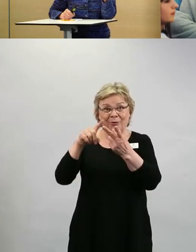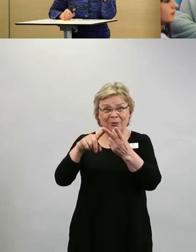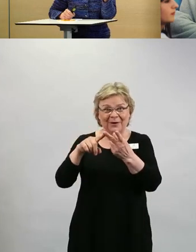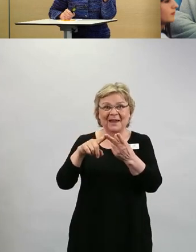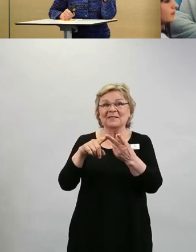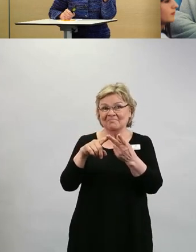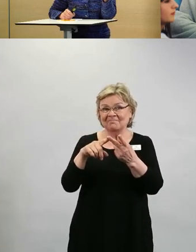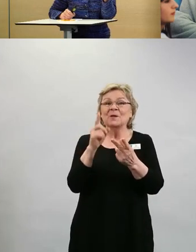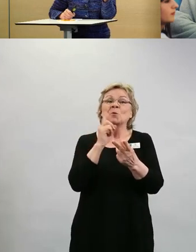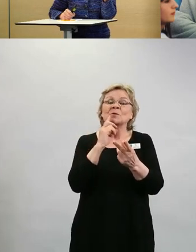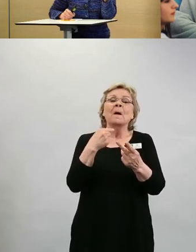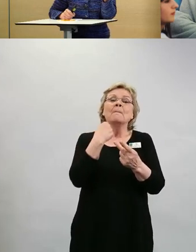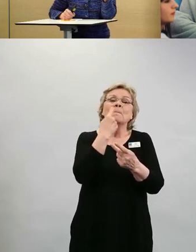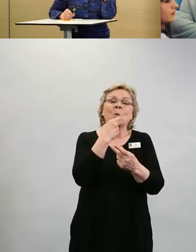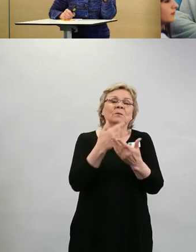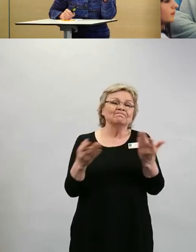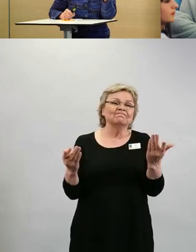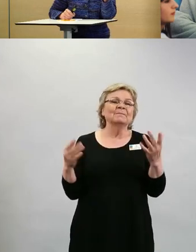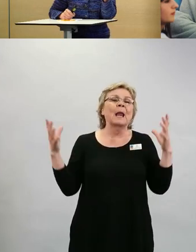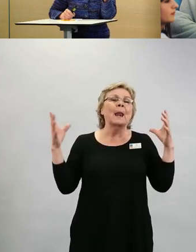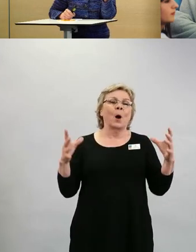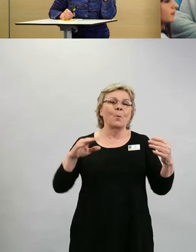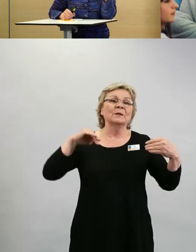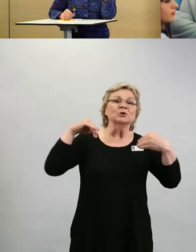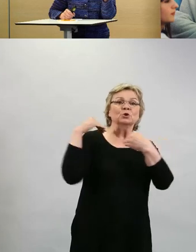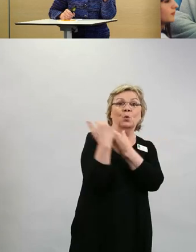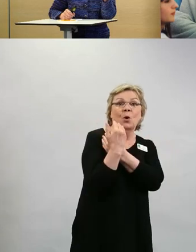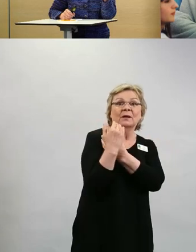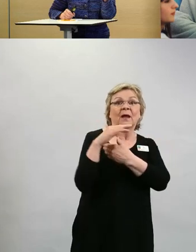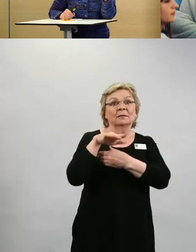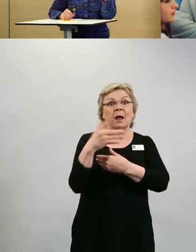usein puhutaan laumasuojasta ja sen murtumisesta.